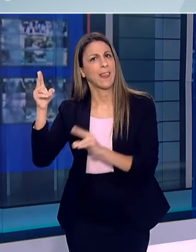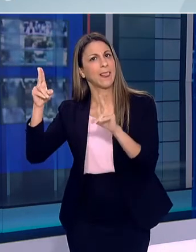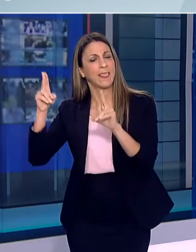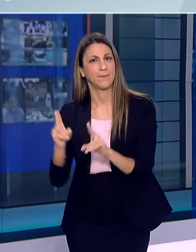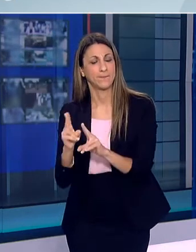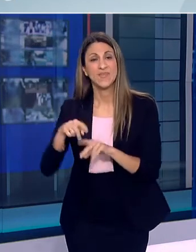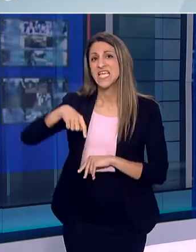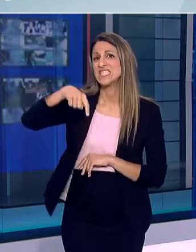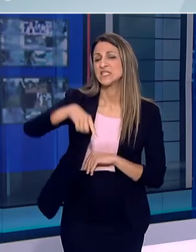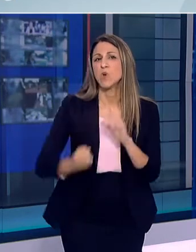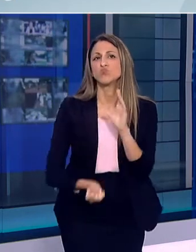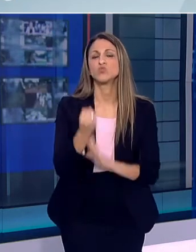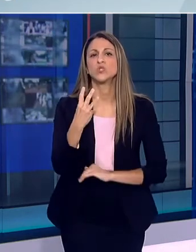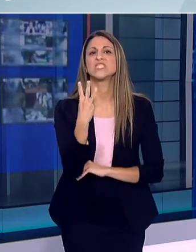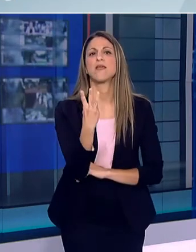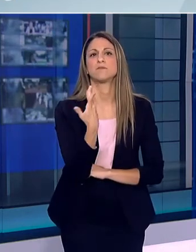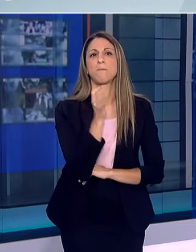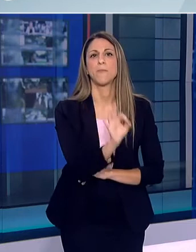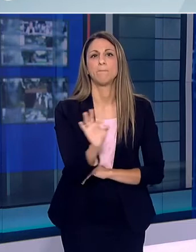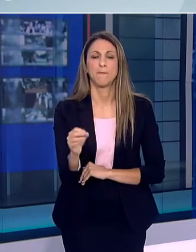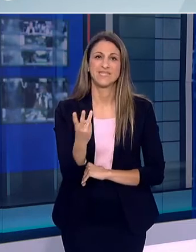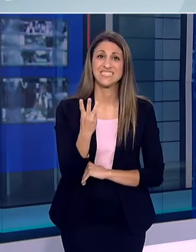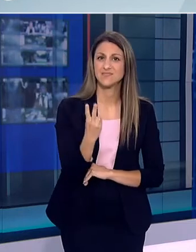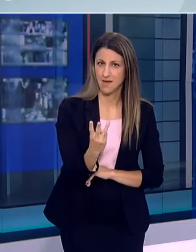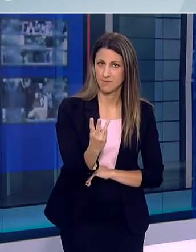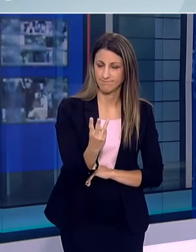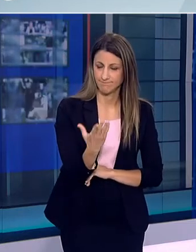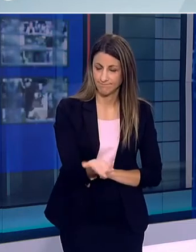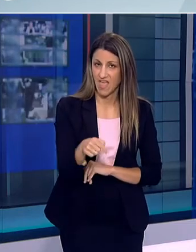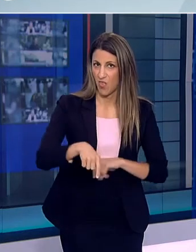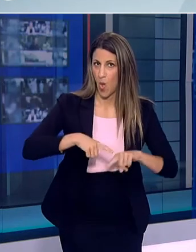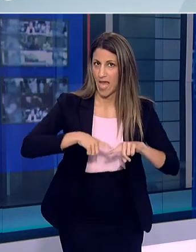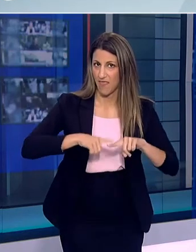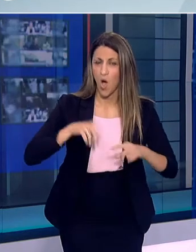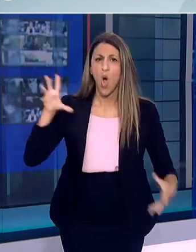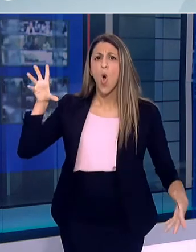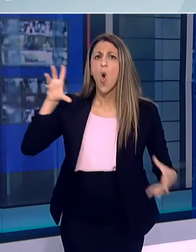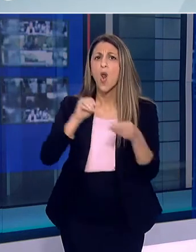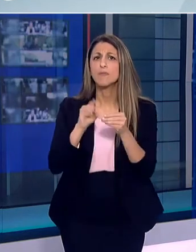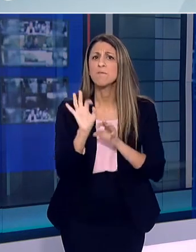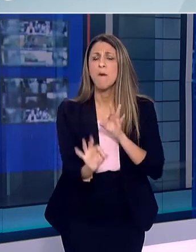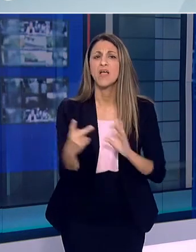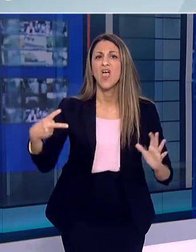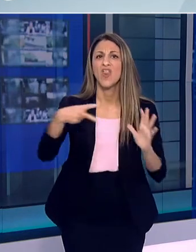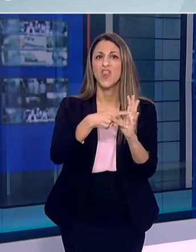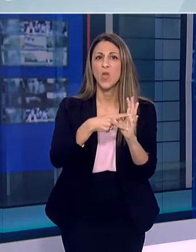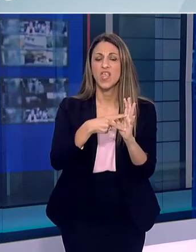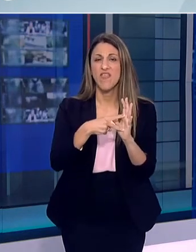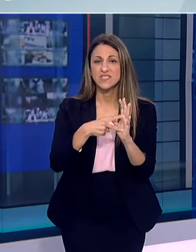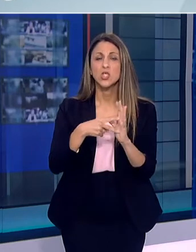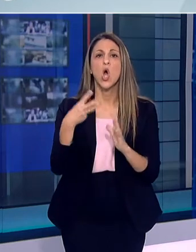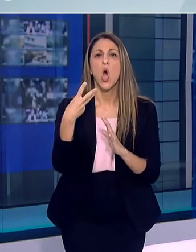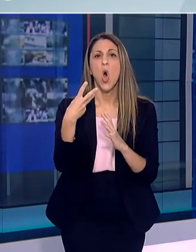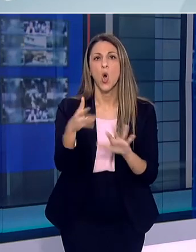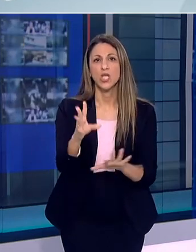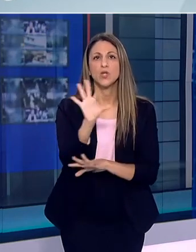Σήμερα, ανακοινώνουμε τρία νέα κρούσματα του νέου ιού στη χώρα. Ο συνολικός αριθμός των κρουσμάτων είναι 2.853.